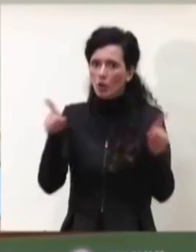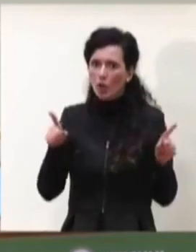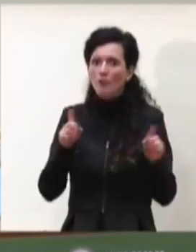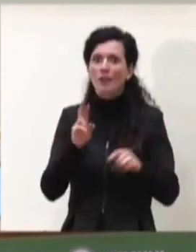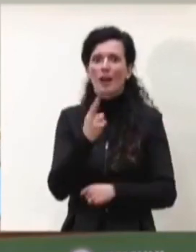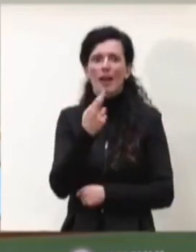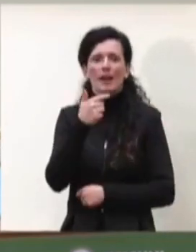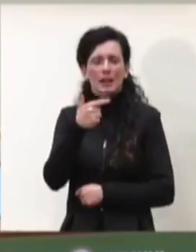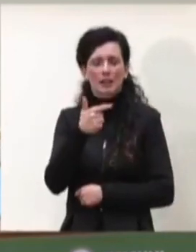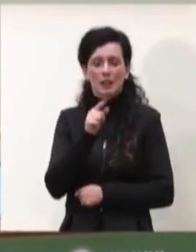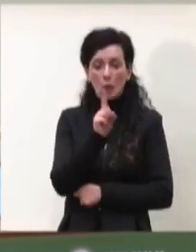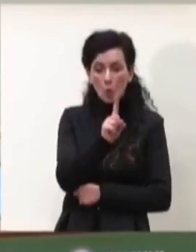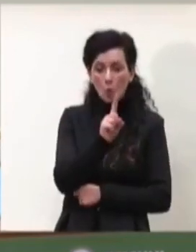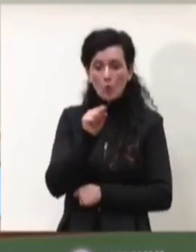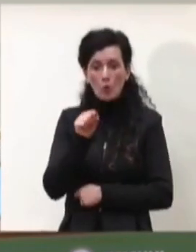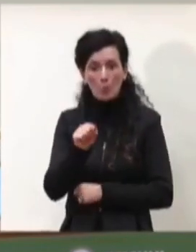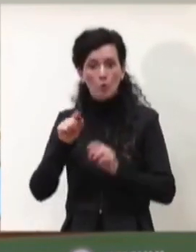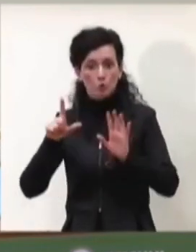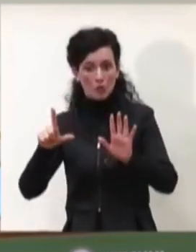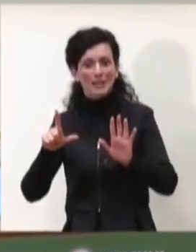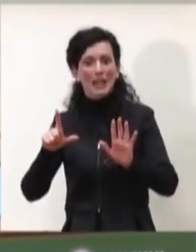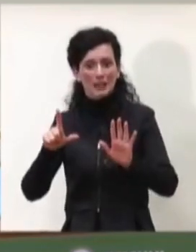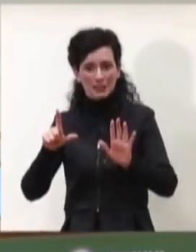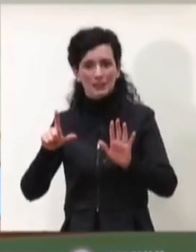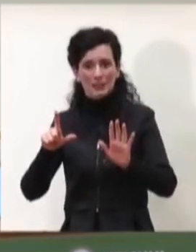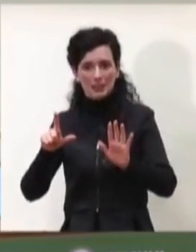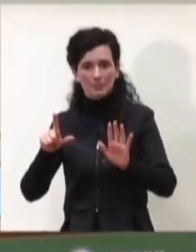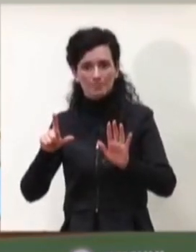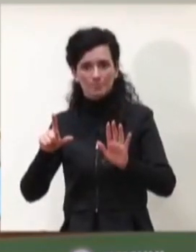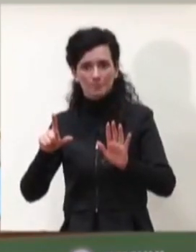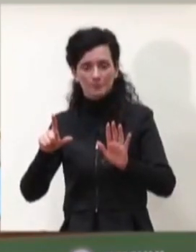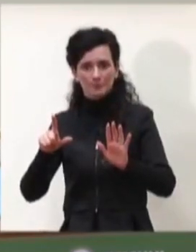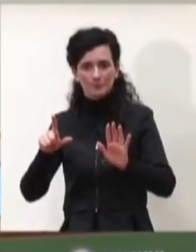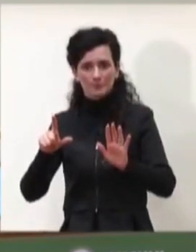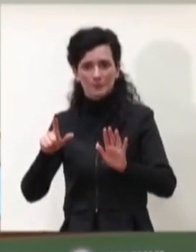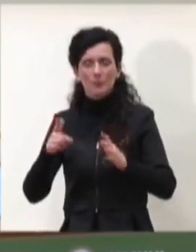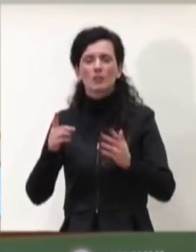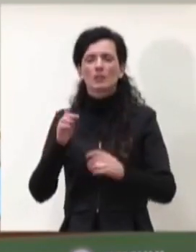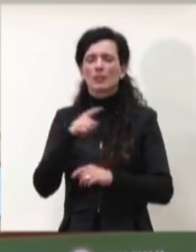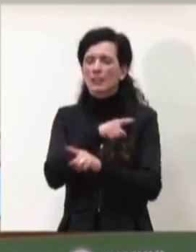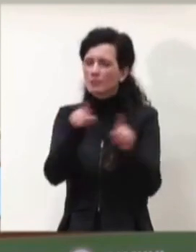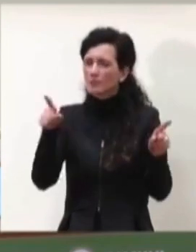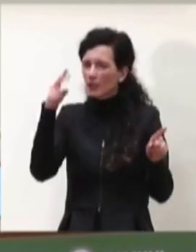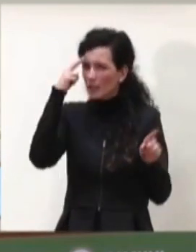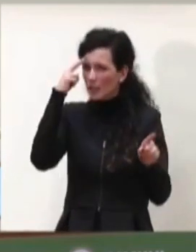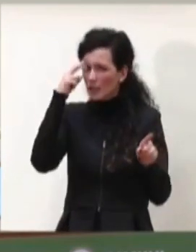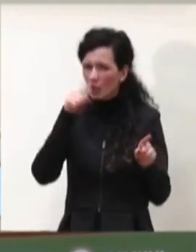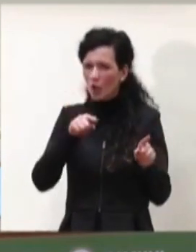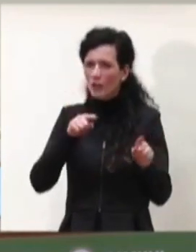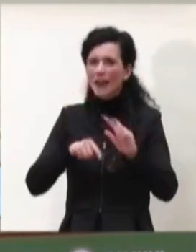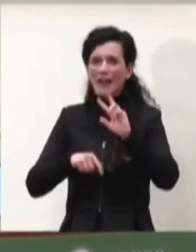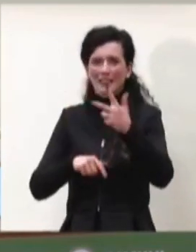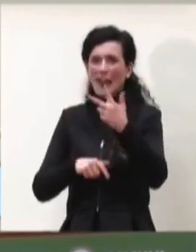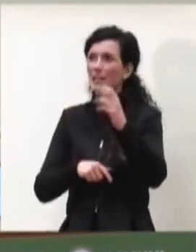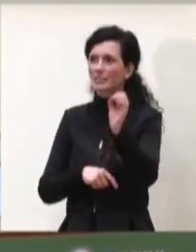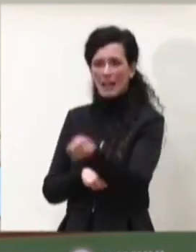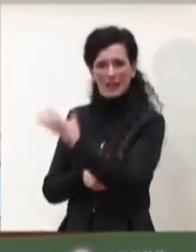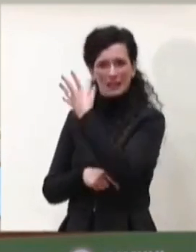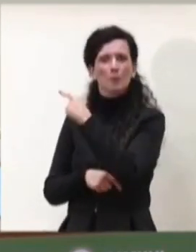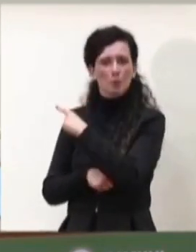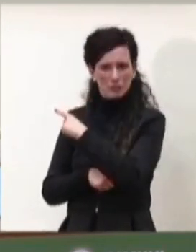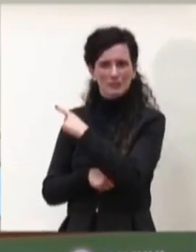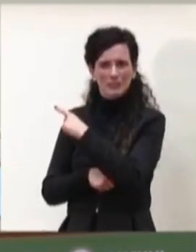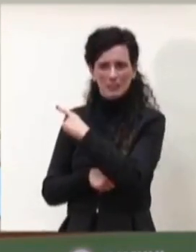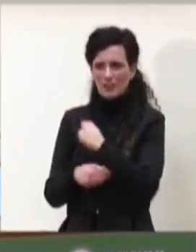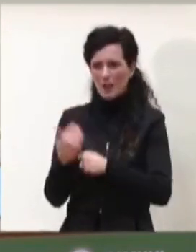1.7 che se ricordate la terza diapositiva che vi ha mostrato